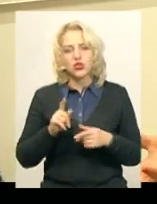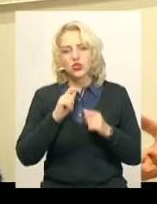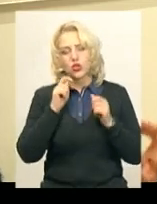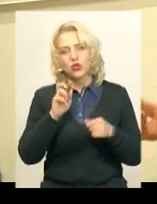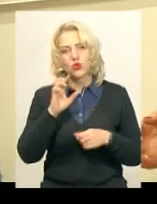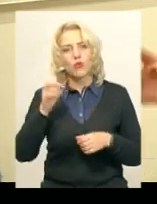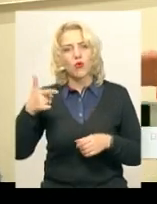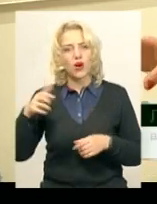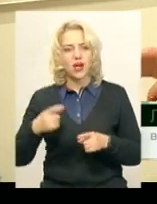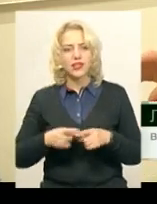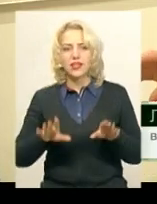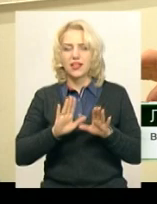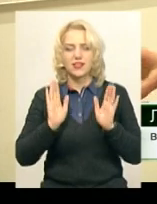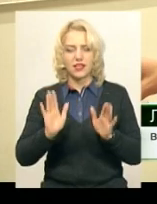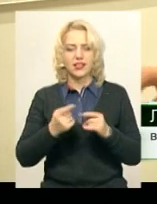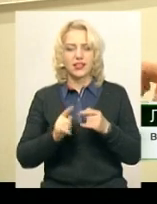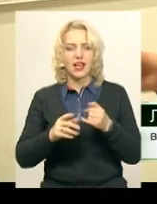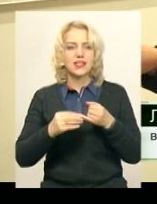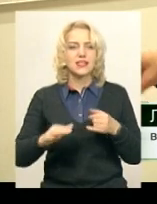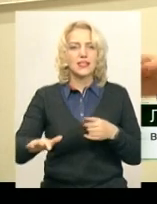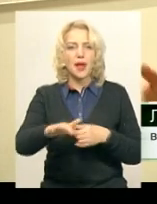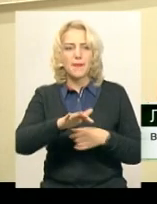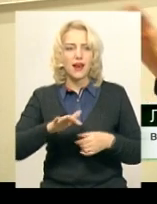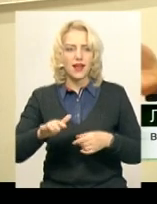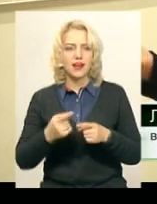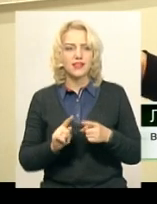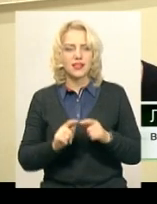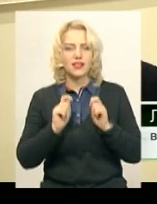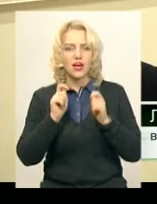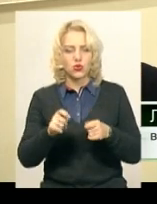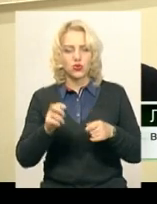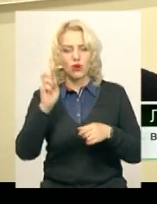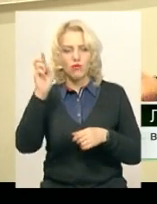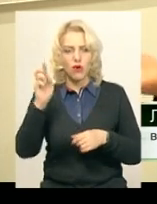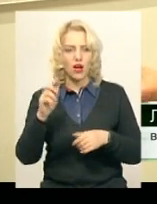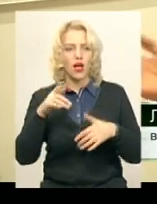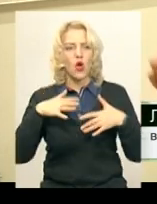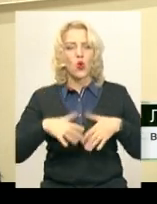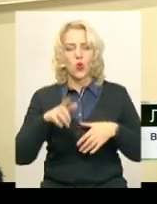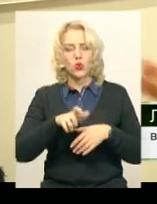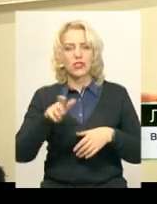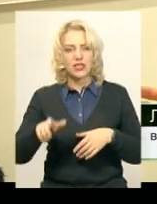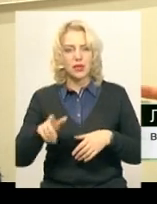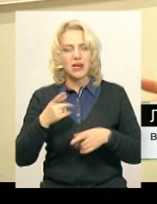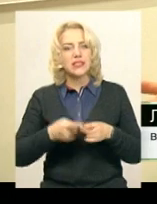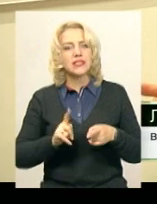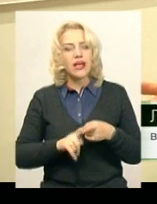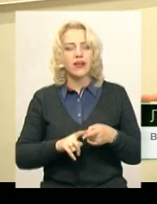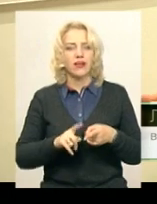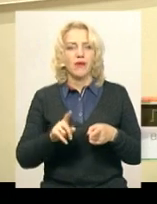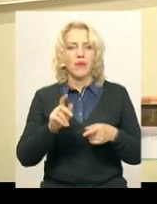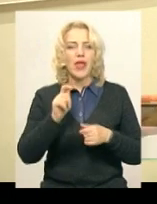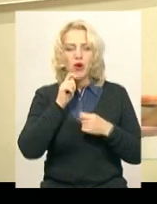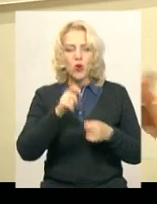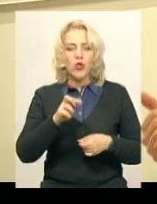Бога – це не тільки та земля, це дарунок Бога – грузина. А це дарунок